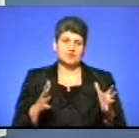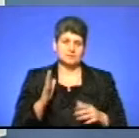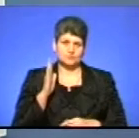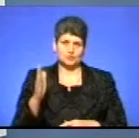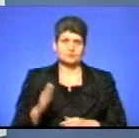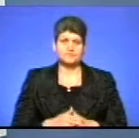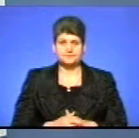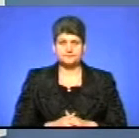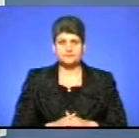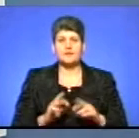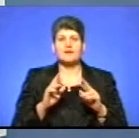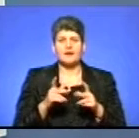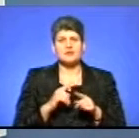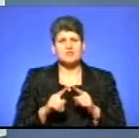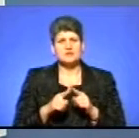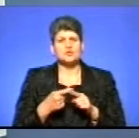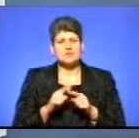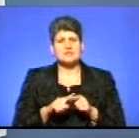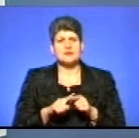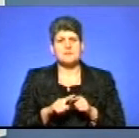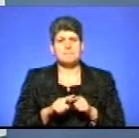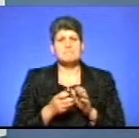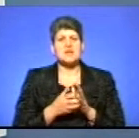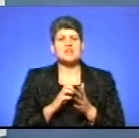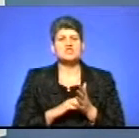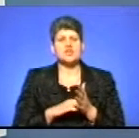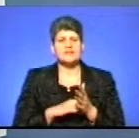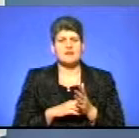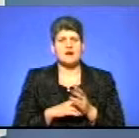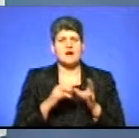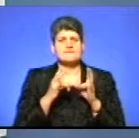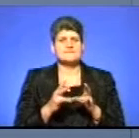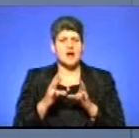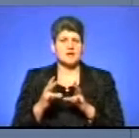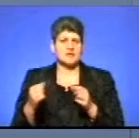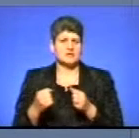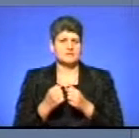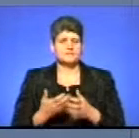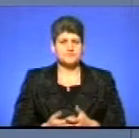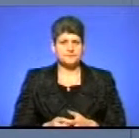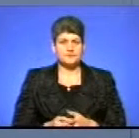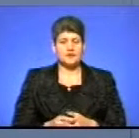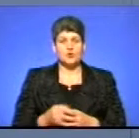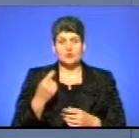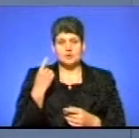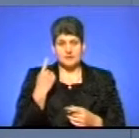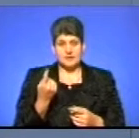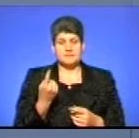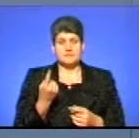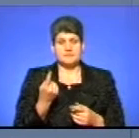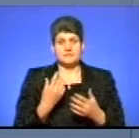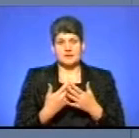часто перевищення швидкості стає причиною аварій на автошляхах? Одним з критерієм – це є